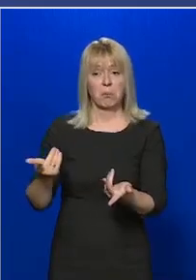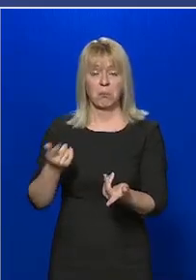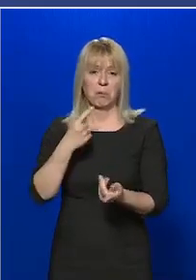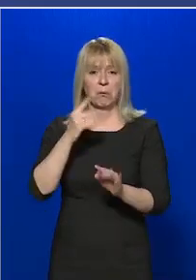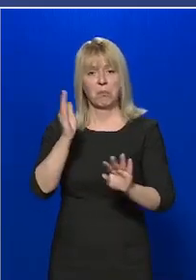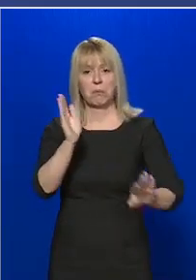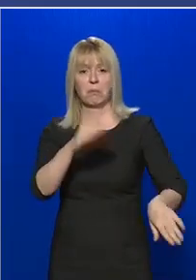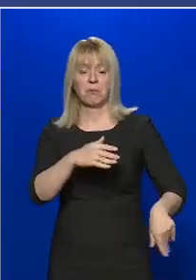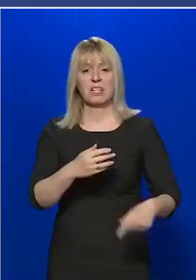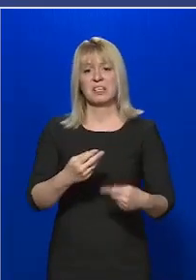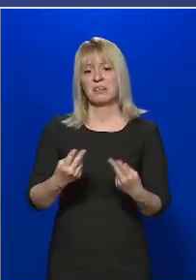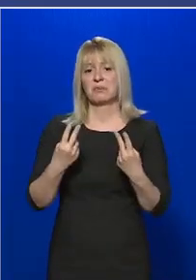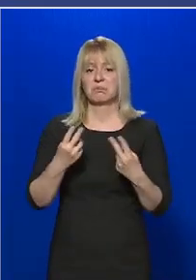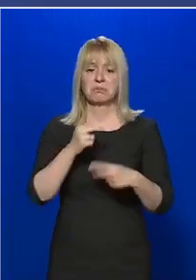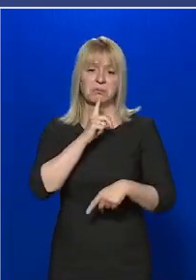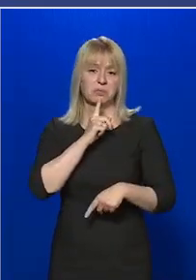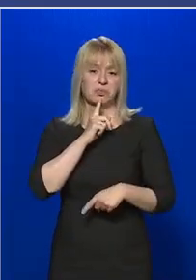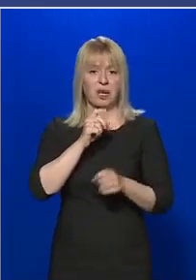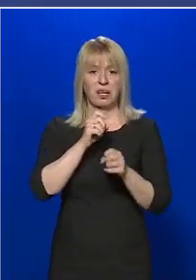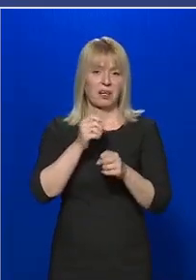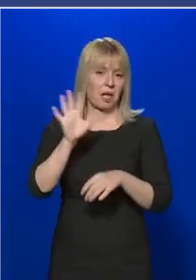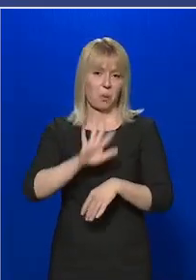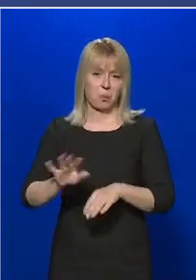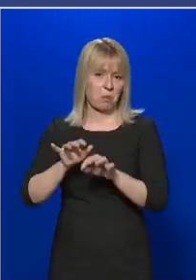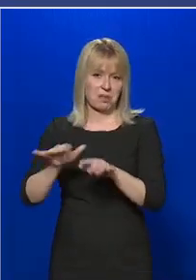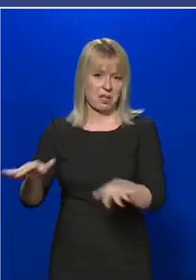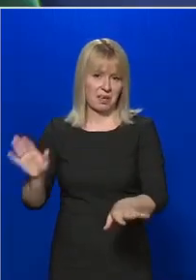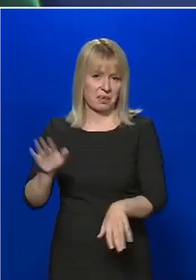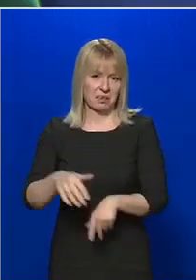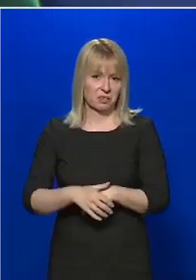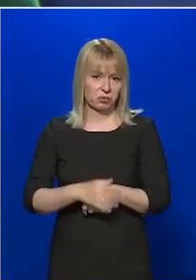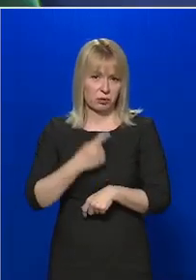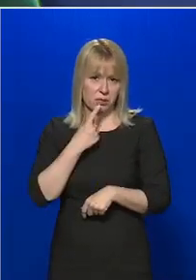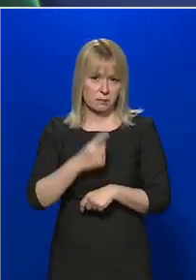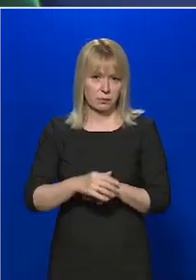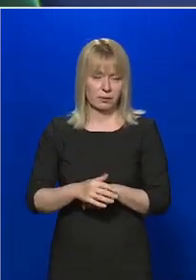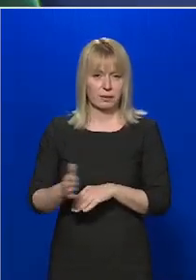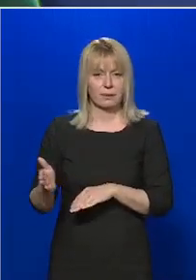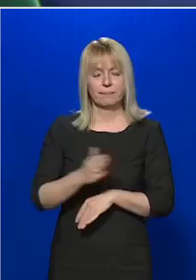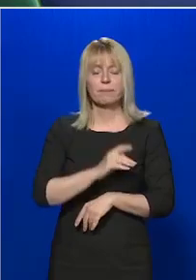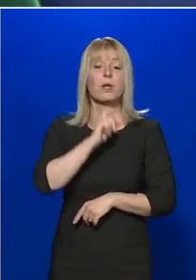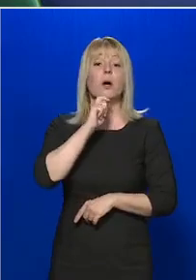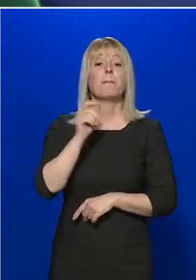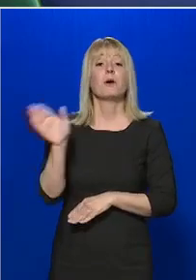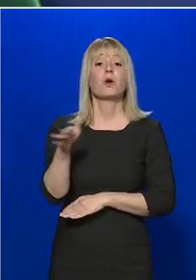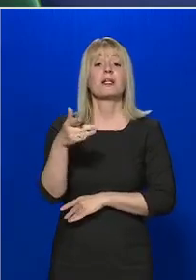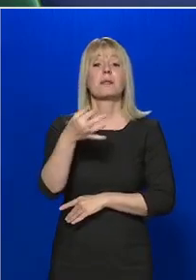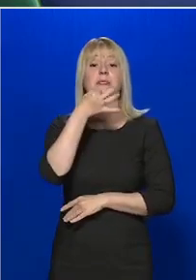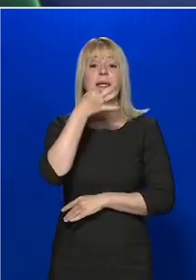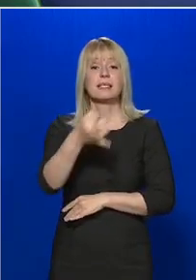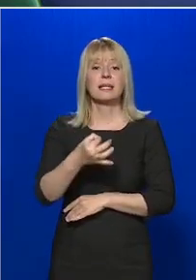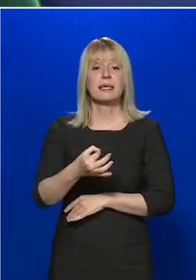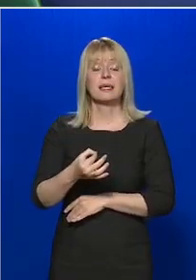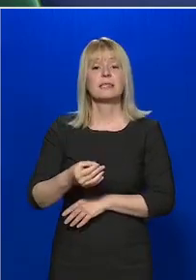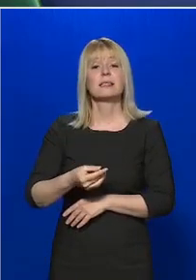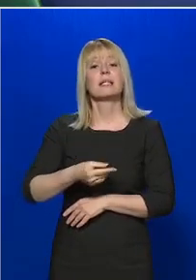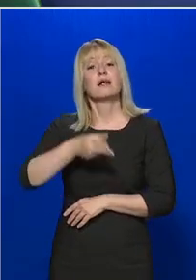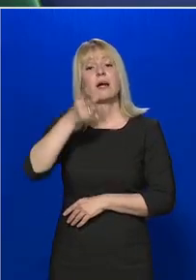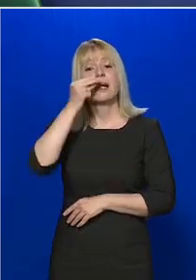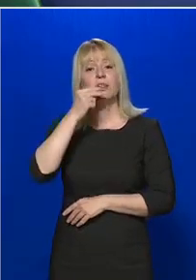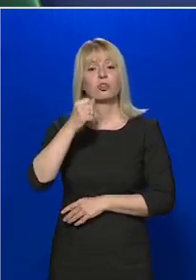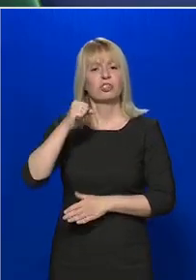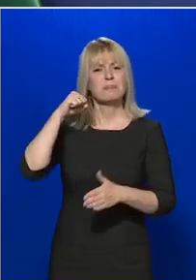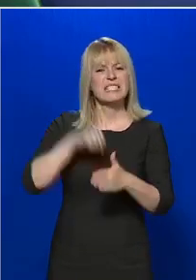az európai terjedést. A magyar nemzet kérdezi, milyen esetben szab ki a rendőrség szigorúbb